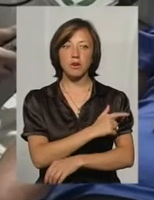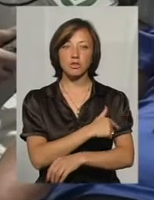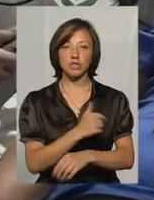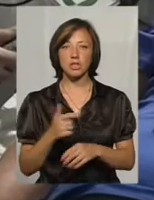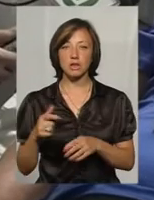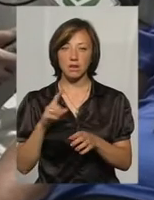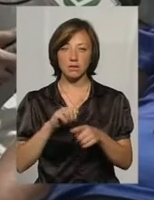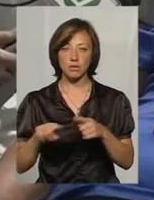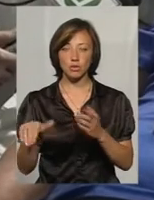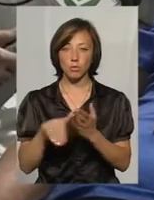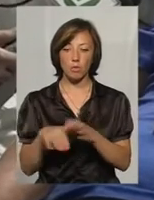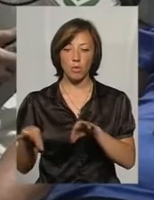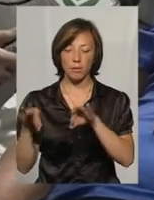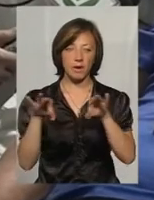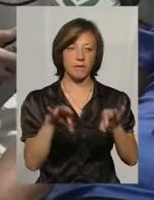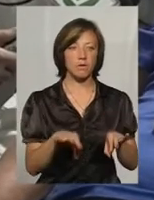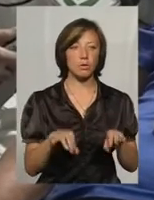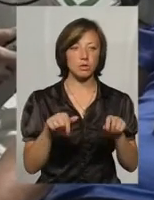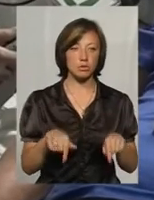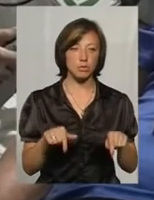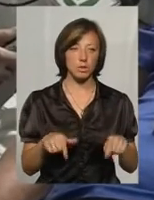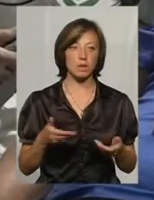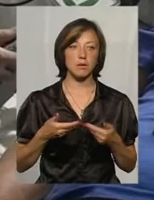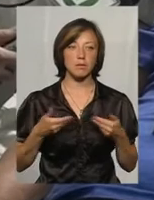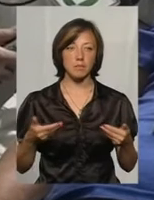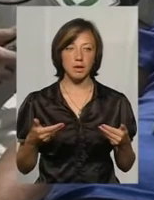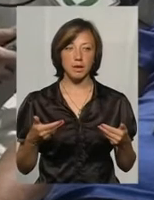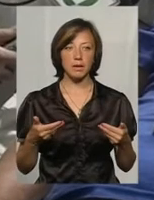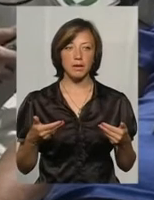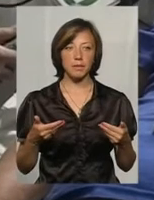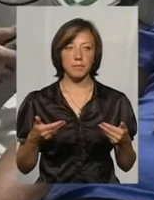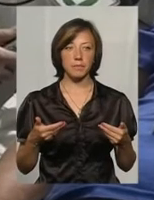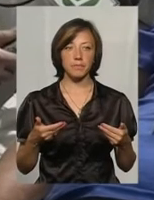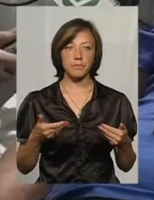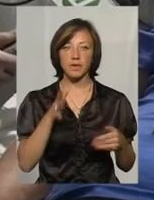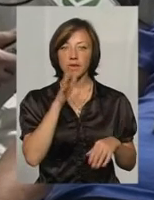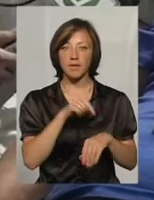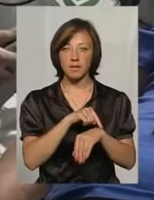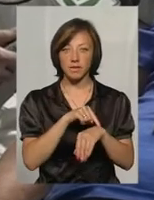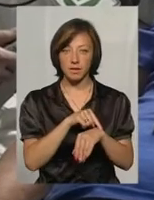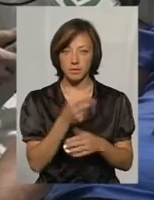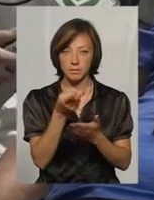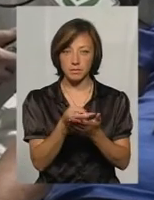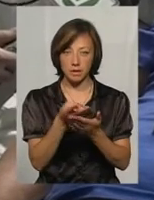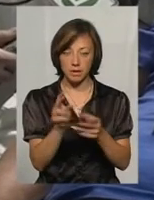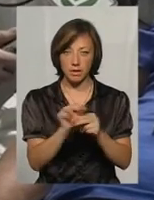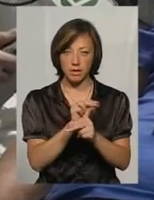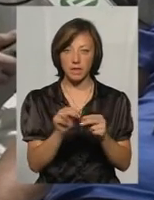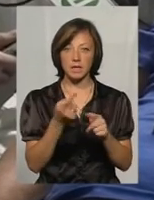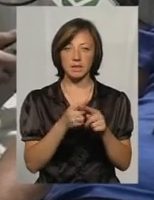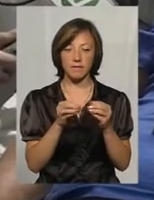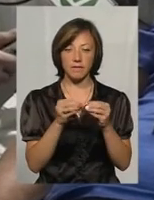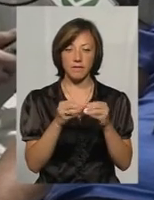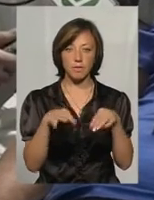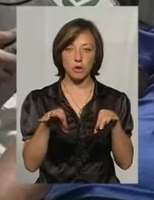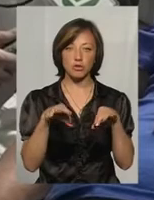привозить сюди. Ми відбуваємо певний час. І цей же машина